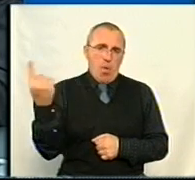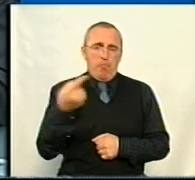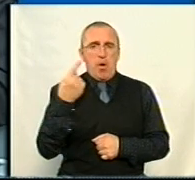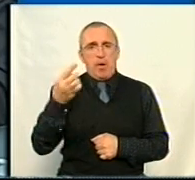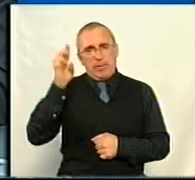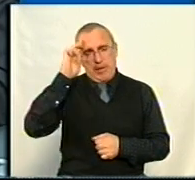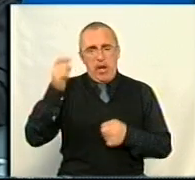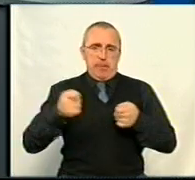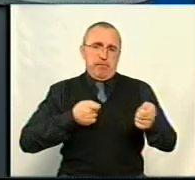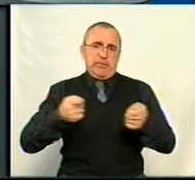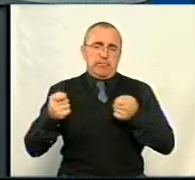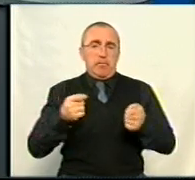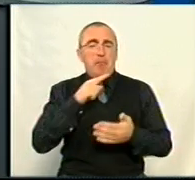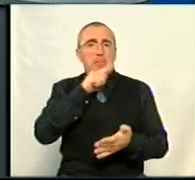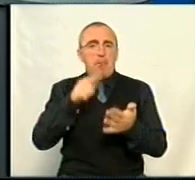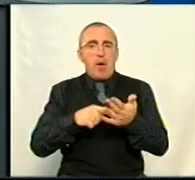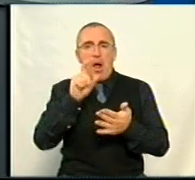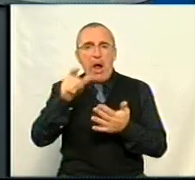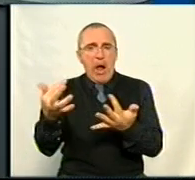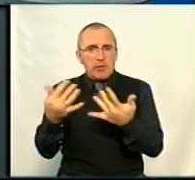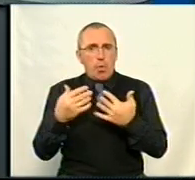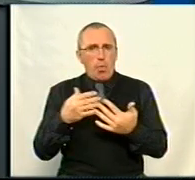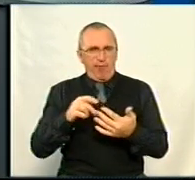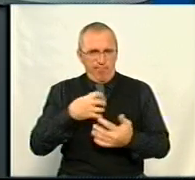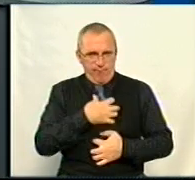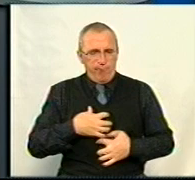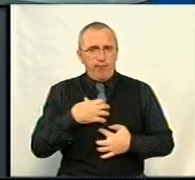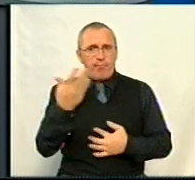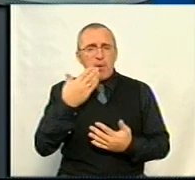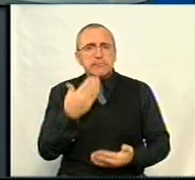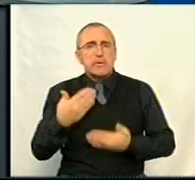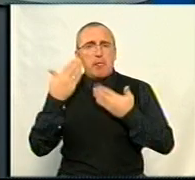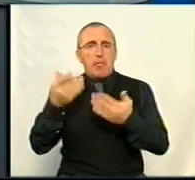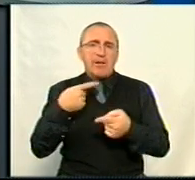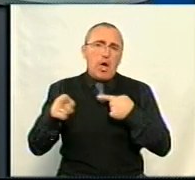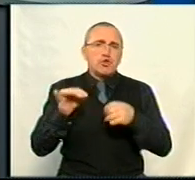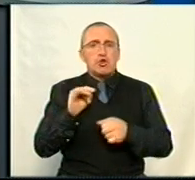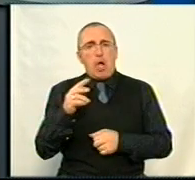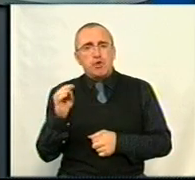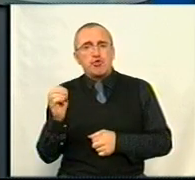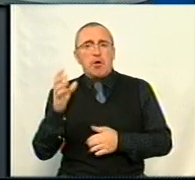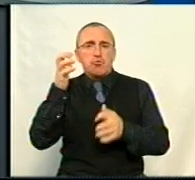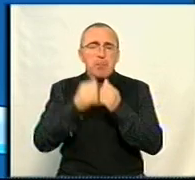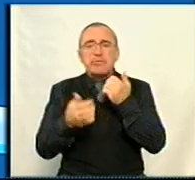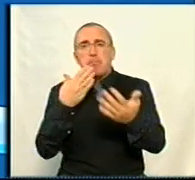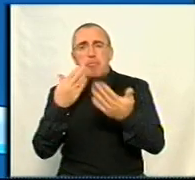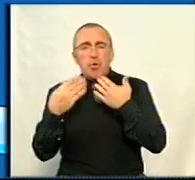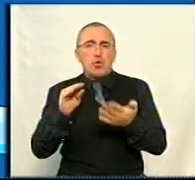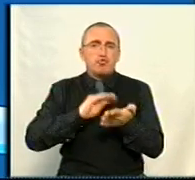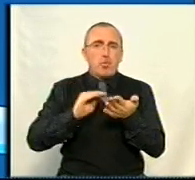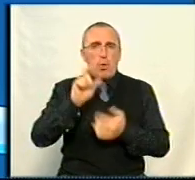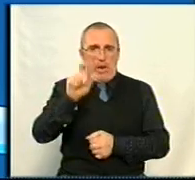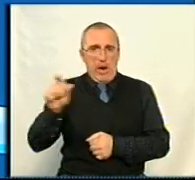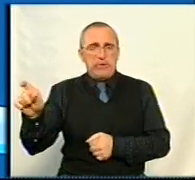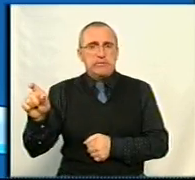обласній державній адміністрації. Питання кадрів ключове. Про це вас запитують так чи інакше під час кожного спілкування журналісти.